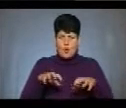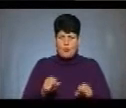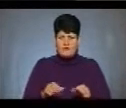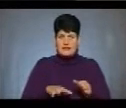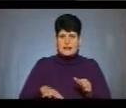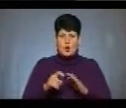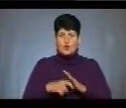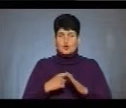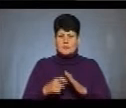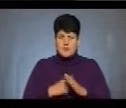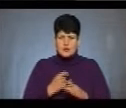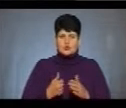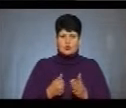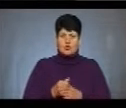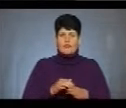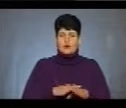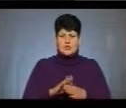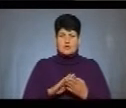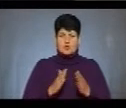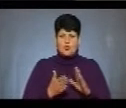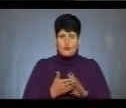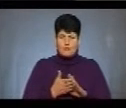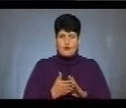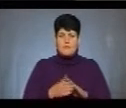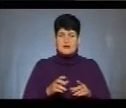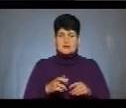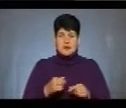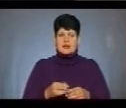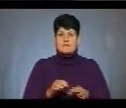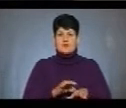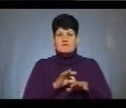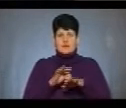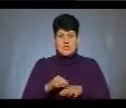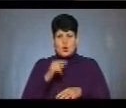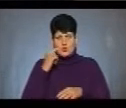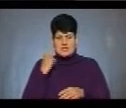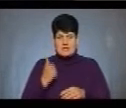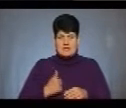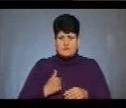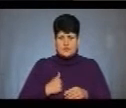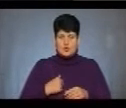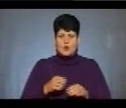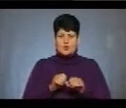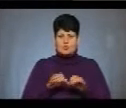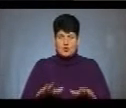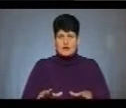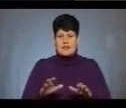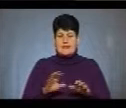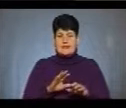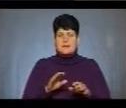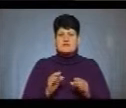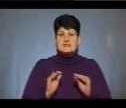Донбасу, до виконання умов безпеки і деокупації, зокрема виведення російських військ, розброєння незаконних збройних формувань,